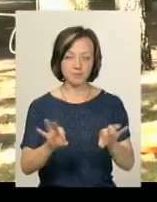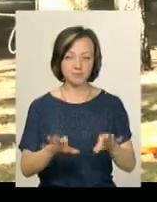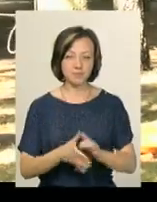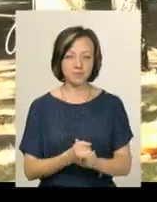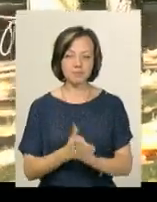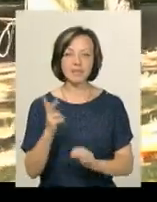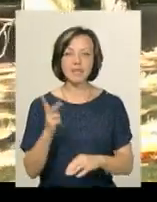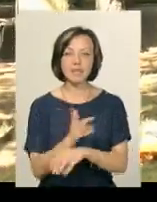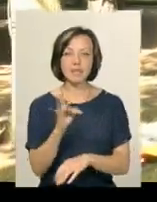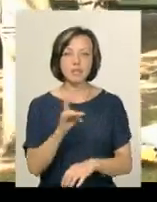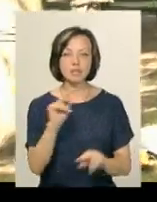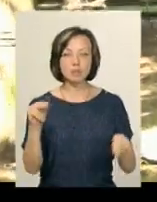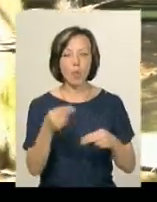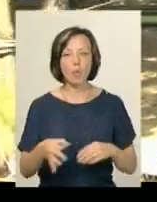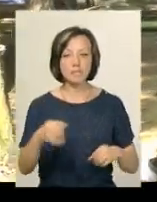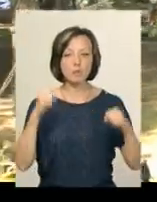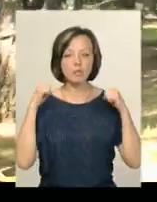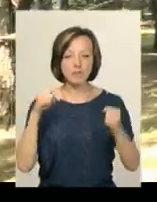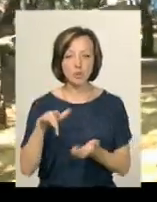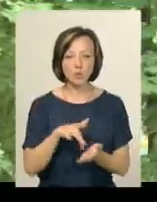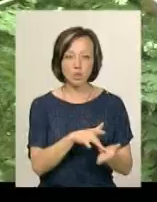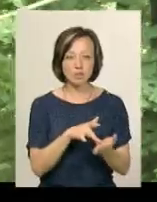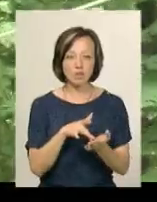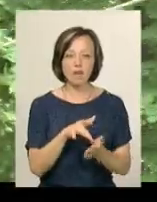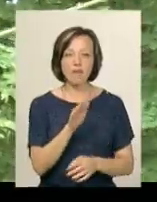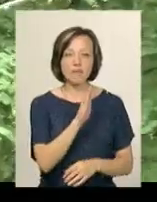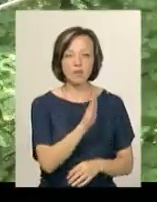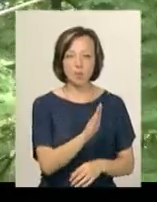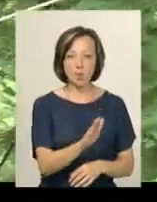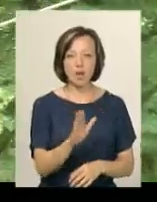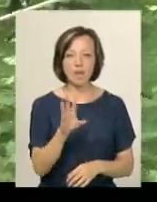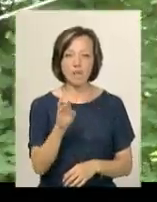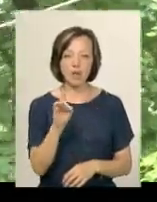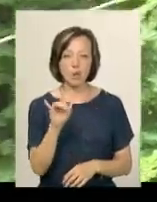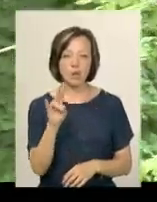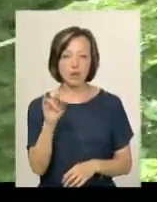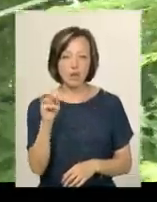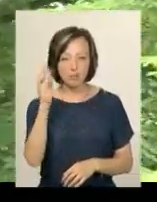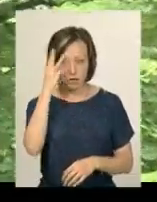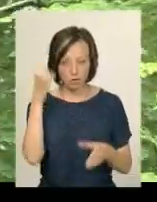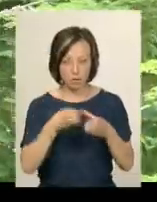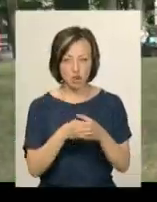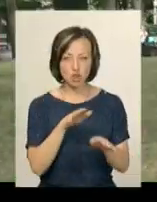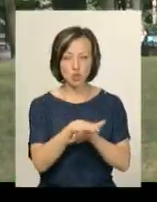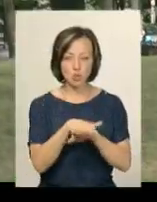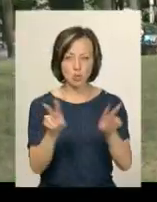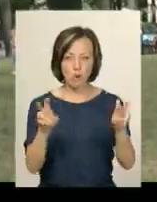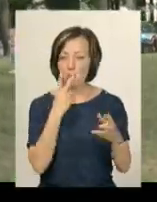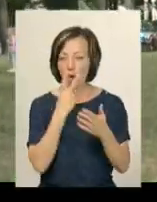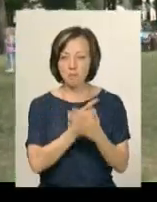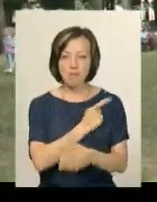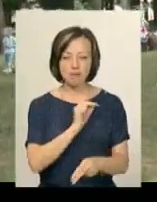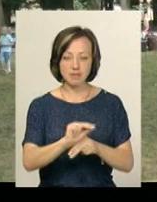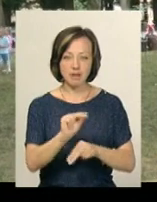Триразові чемпіонки області зі спортивного туризму Вікторія Остафійчук і Вероніка Ляшкова з хмельницької команди «Штурм» показують майстер-клас